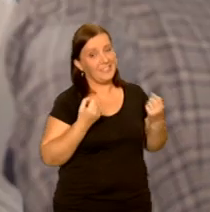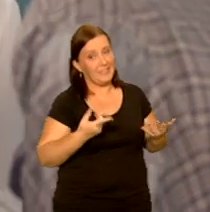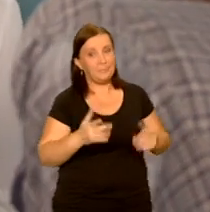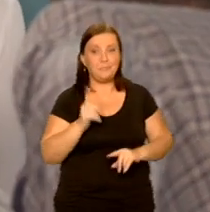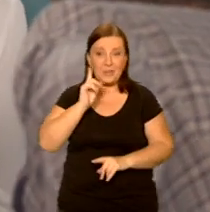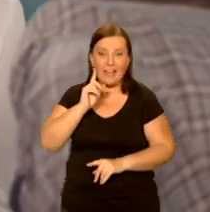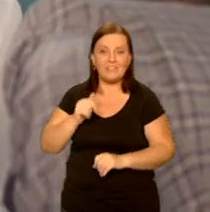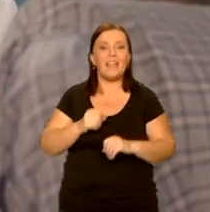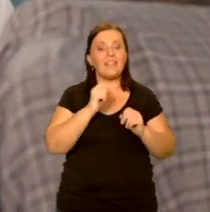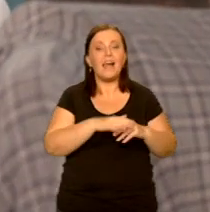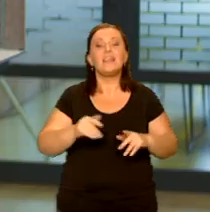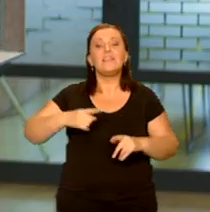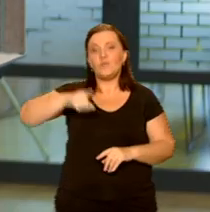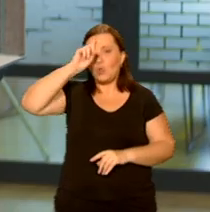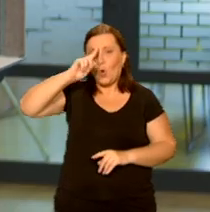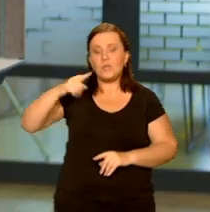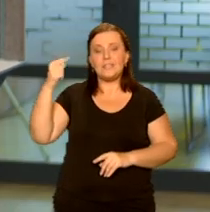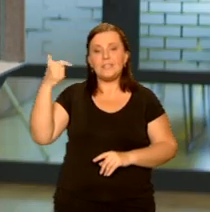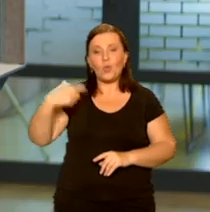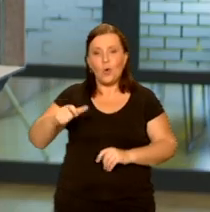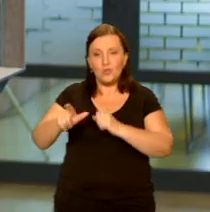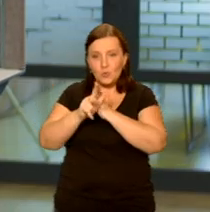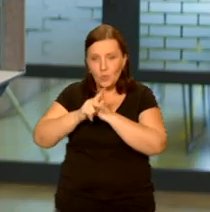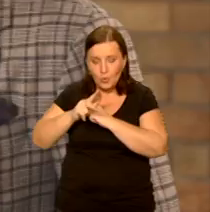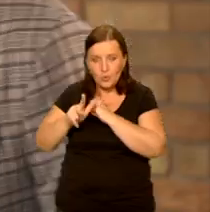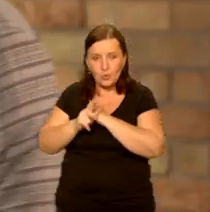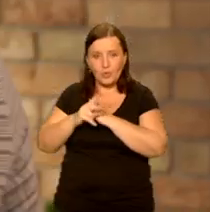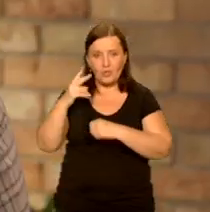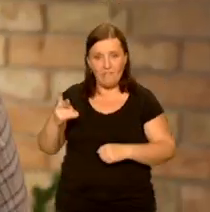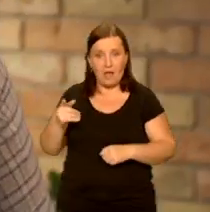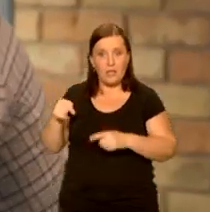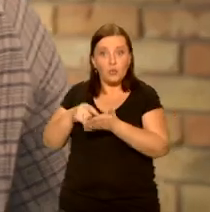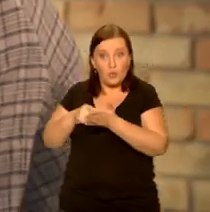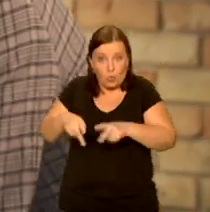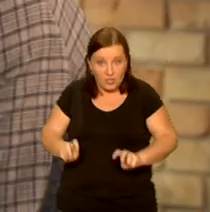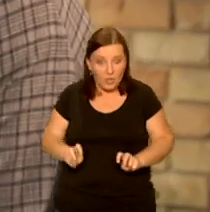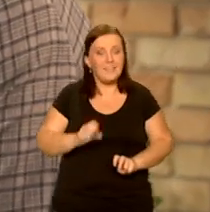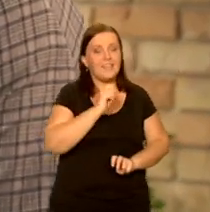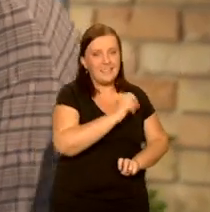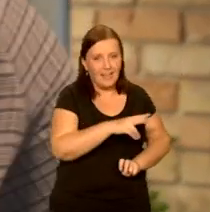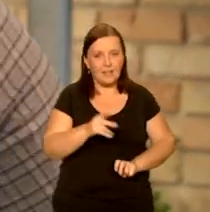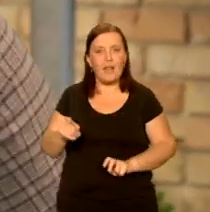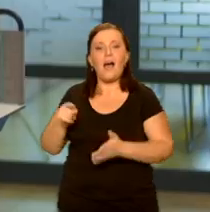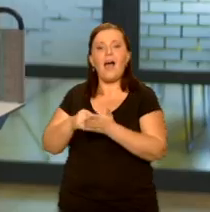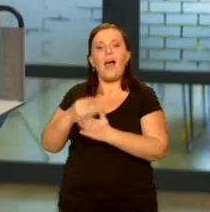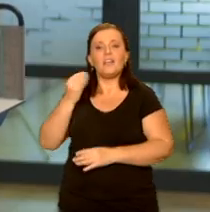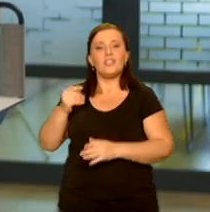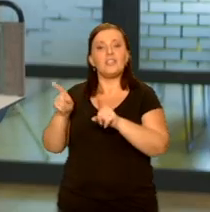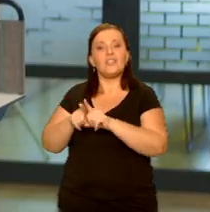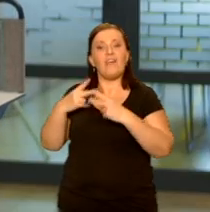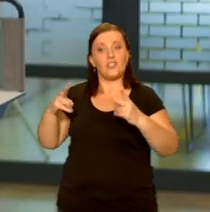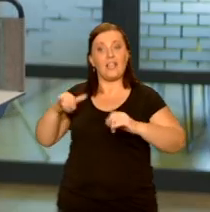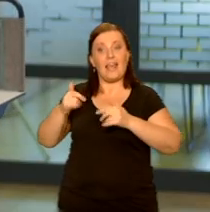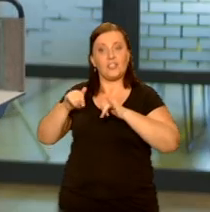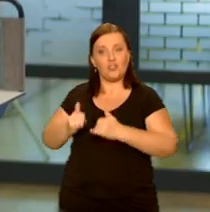Wzrost 1,82 m. To jest siedząca pozycja, Tak. Czyli odpowiednio niskie krzesła też muszę mieć, żeby nie na tej wysokości pracować.